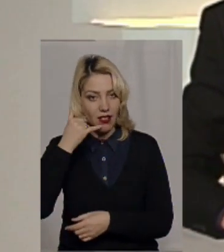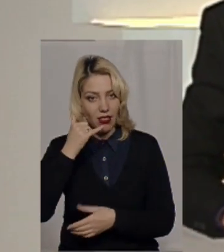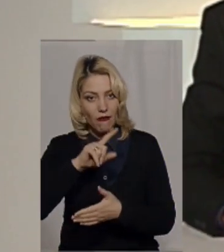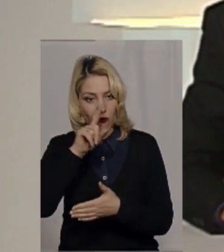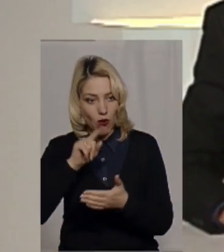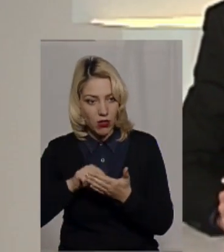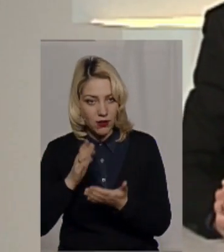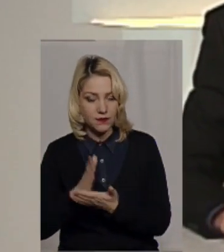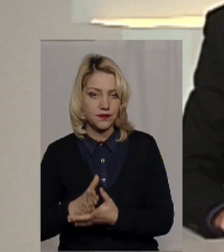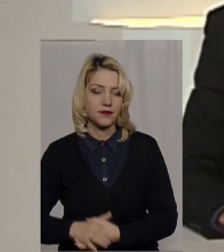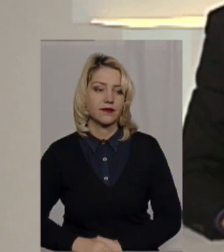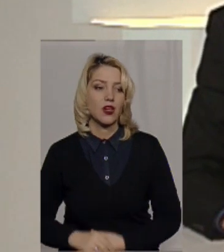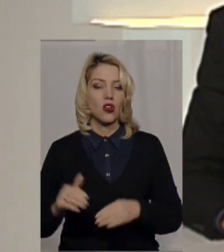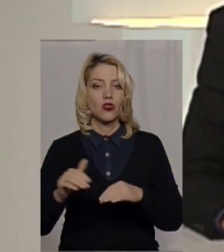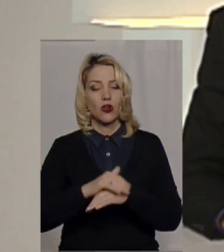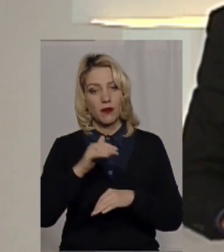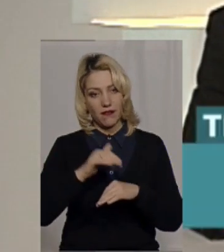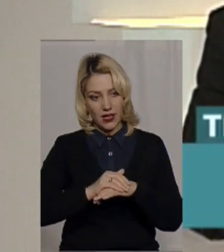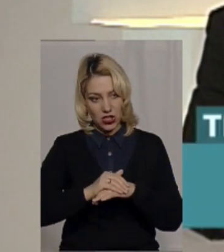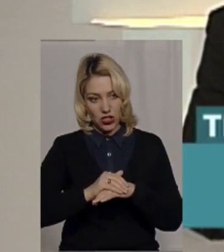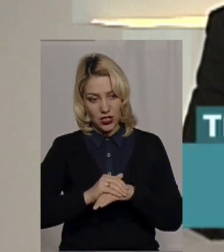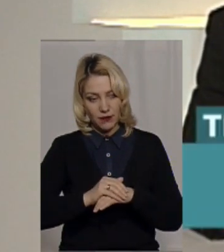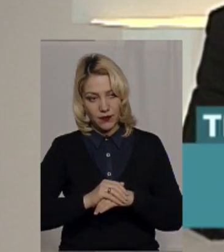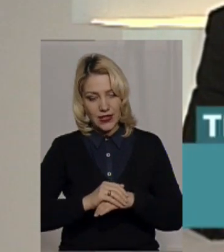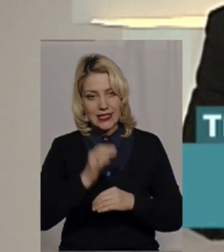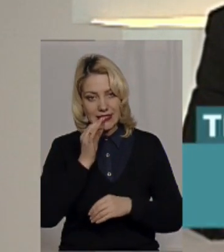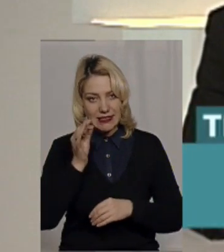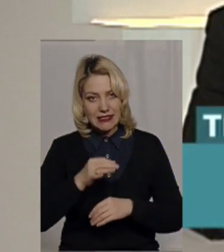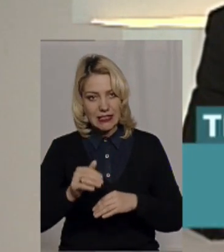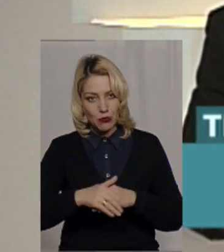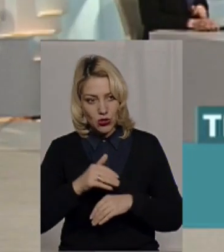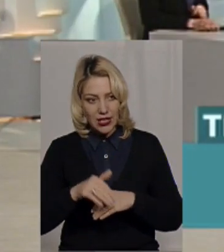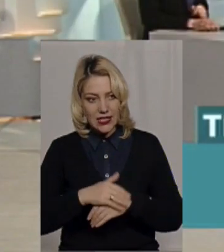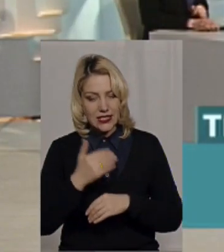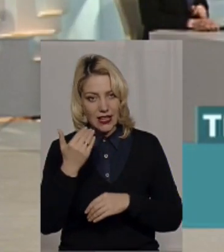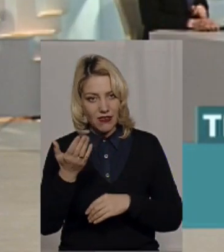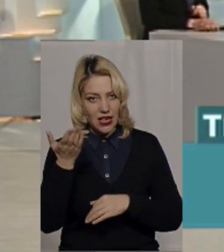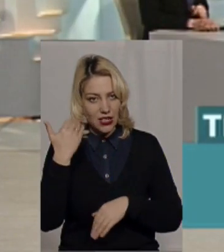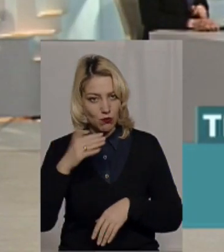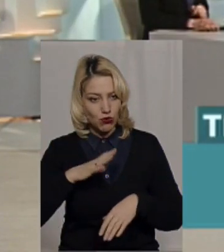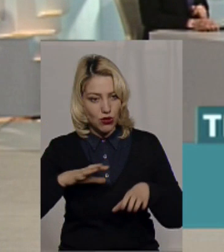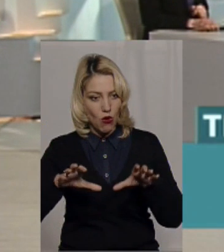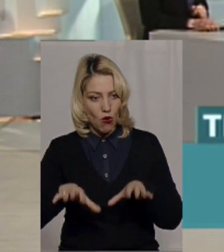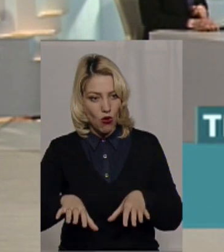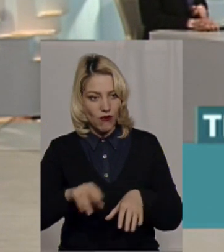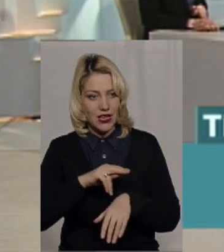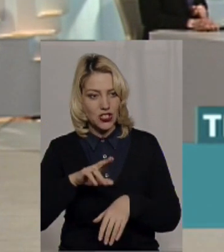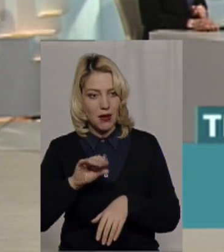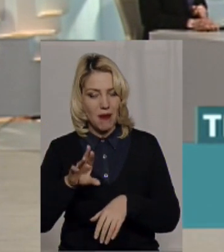Доброго вечора. Назвідси, будь ласка. Скажіть, будь ласка, ви раніше були головою